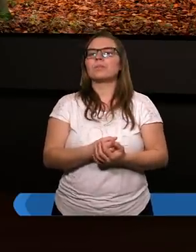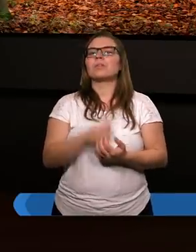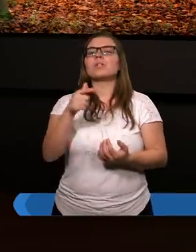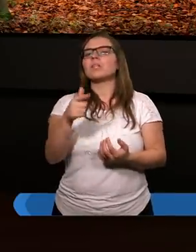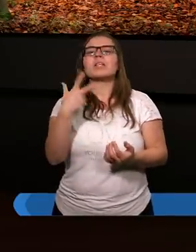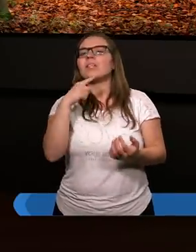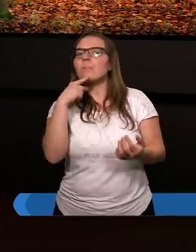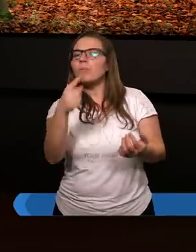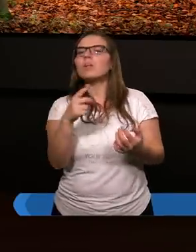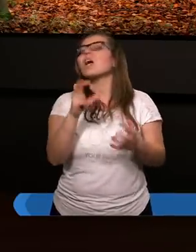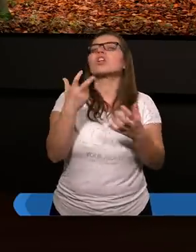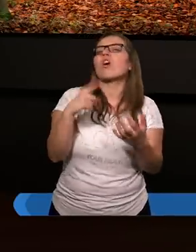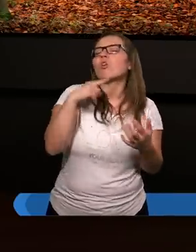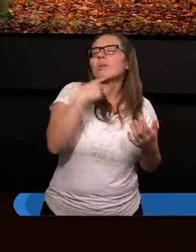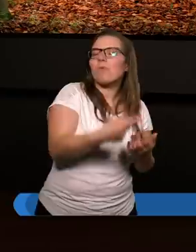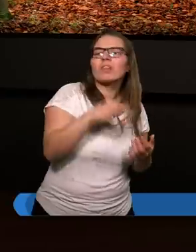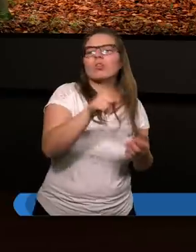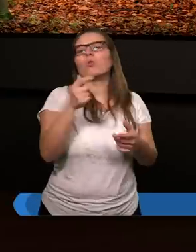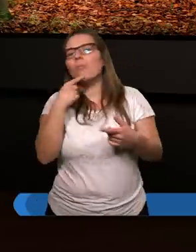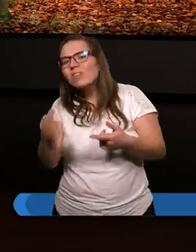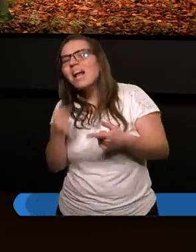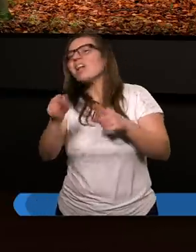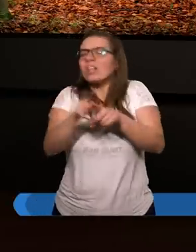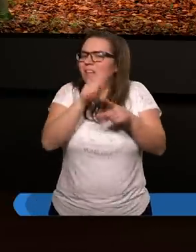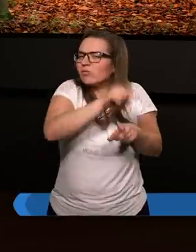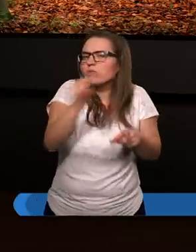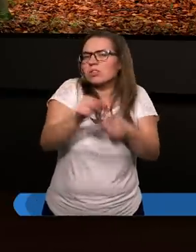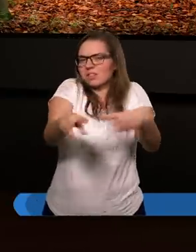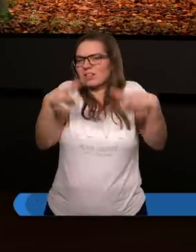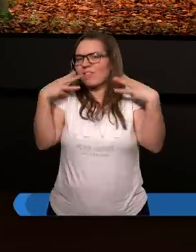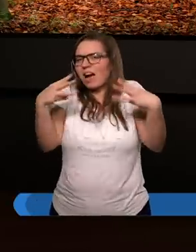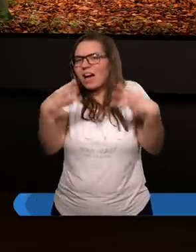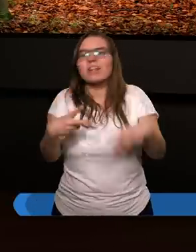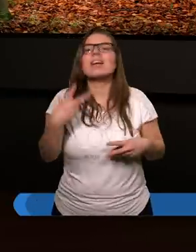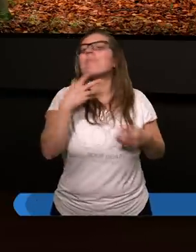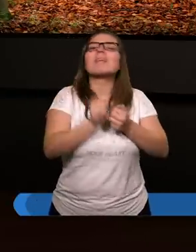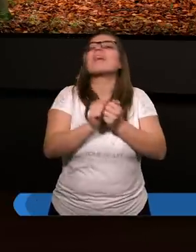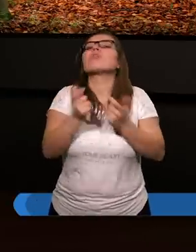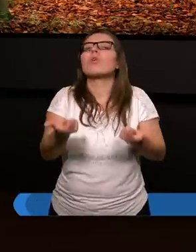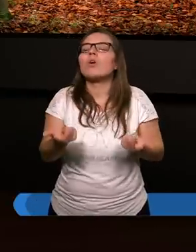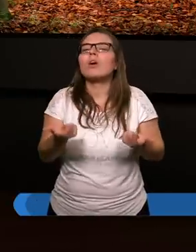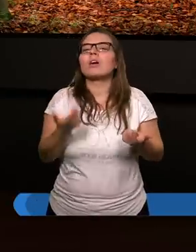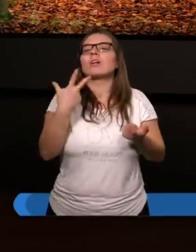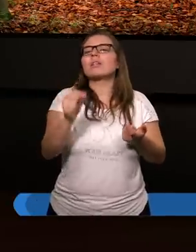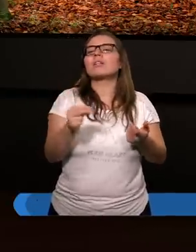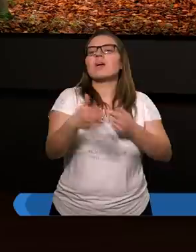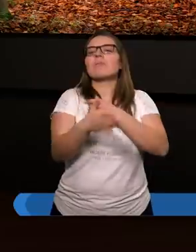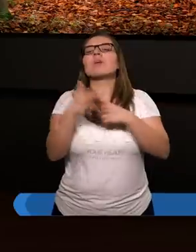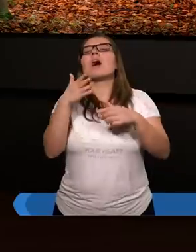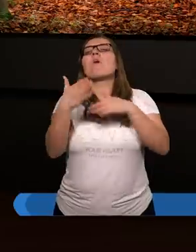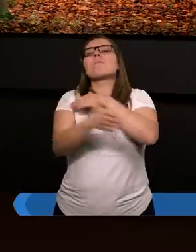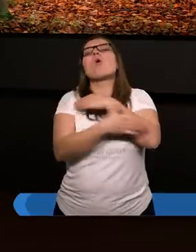Tego nie powiedziano, a czego nie powiedziano, to też jest ważne. Mianowicie nie powiedziano, że trzeba